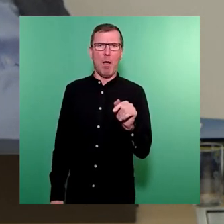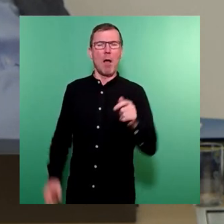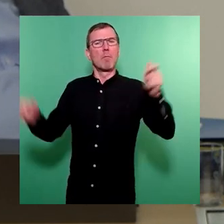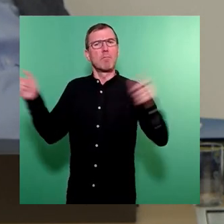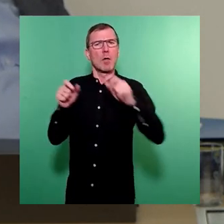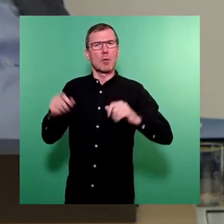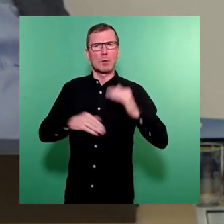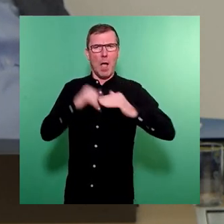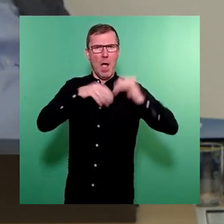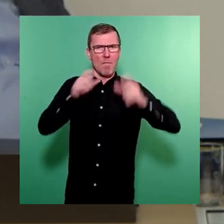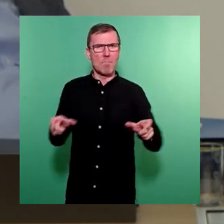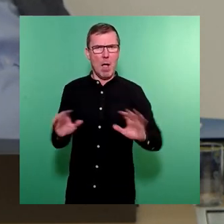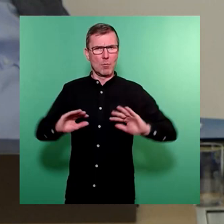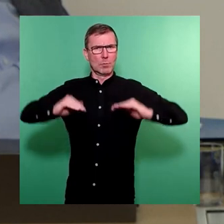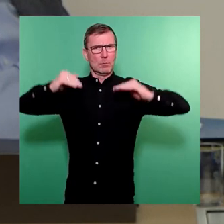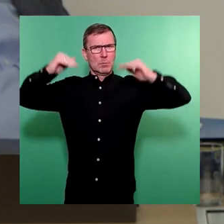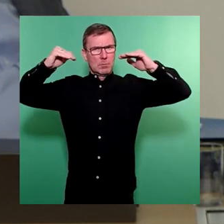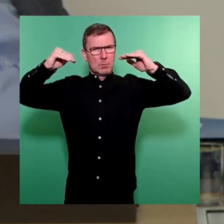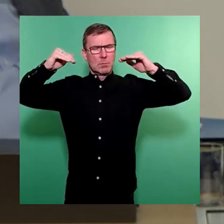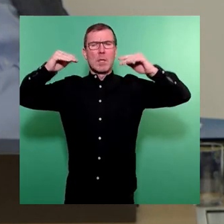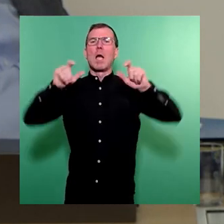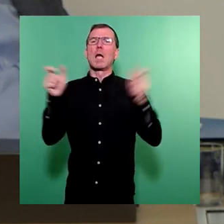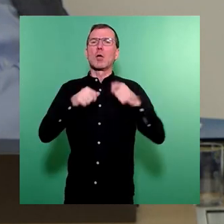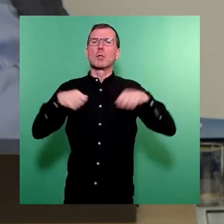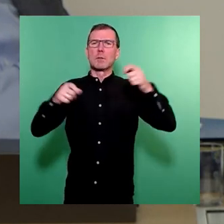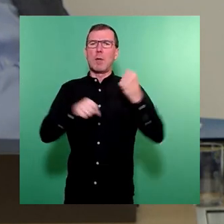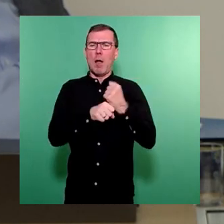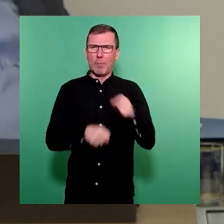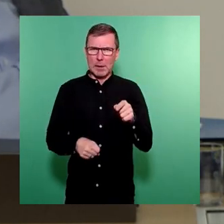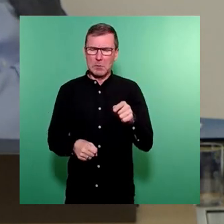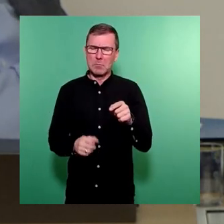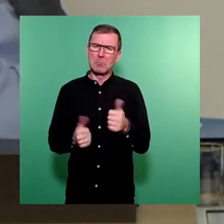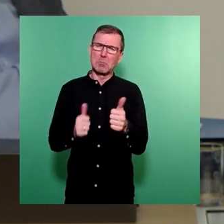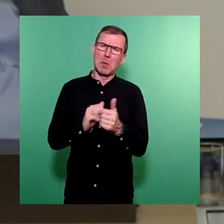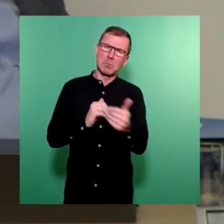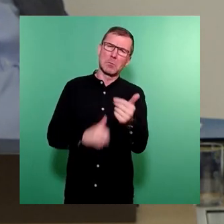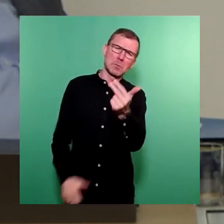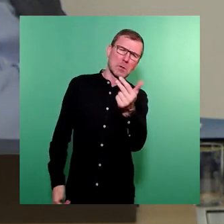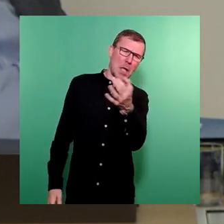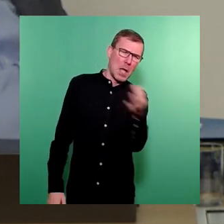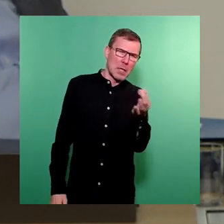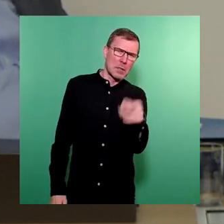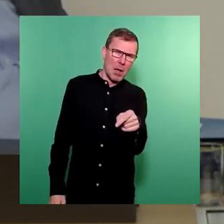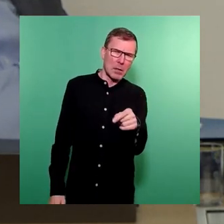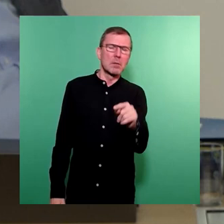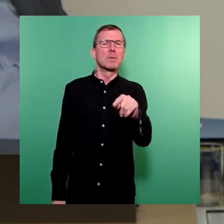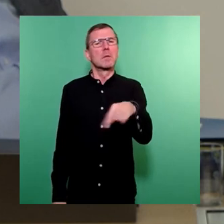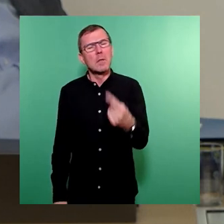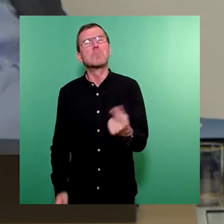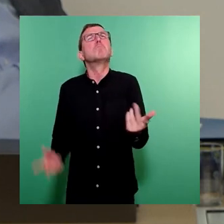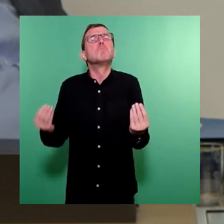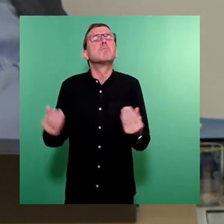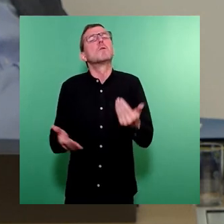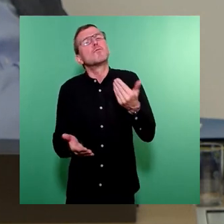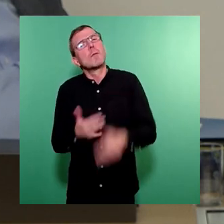Gerüstbauarbeiten beginnen. Die Gerüstbauarbeiten werden ca. drei Tage in Anspruch nehmen, sodass spätestens ab